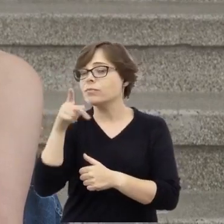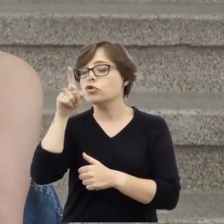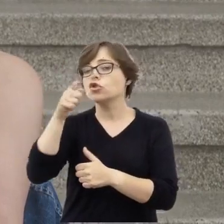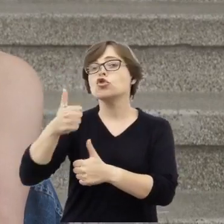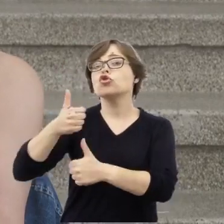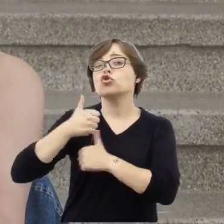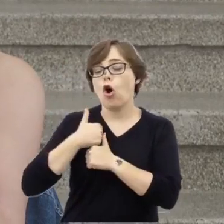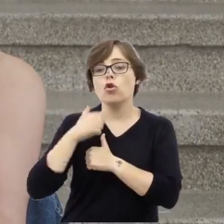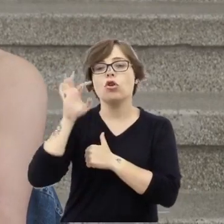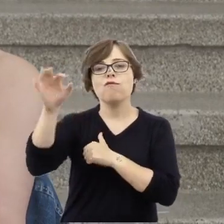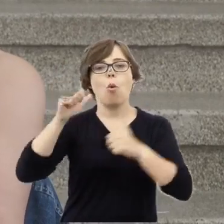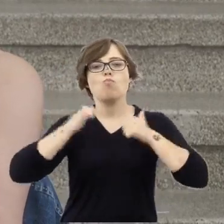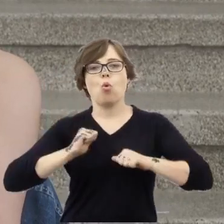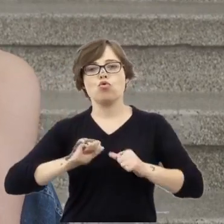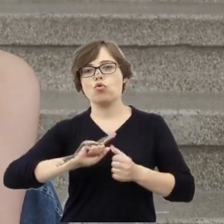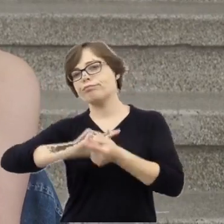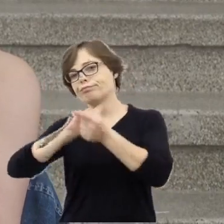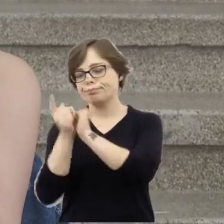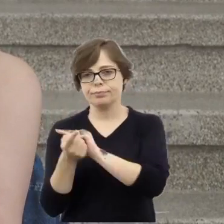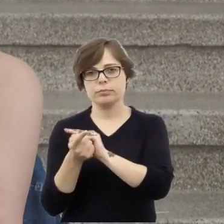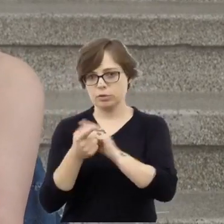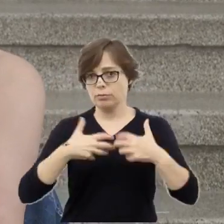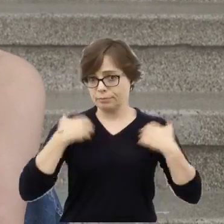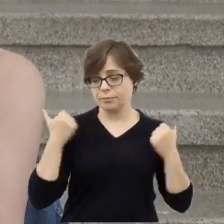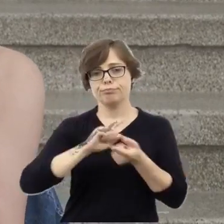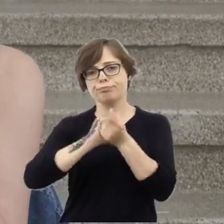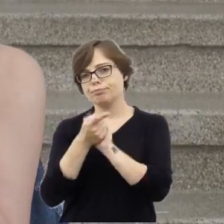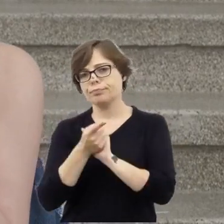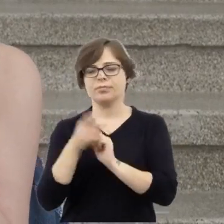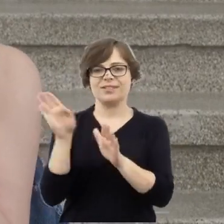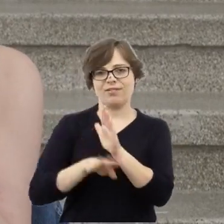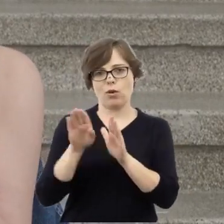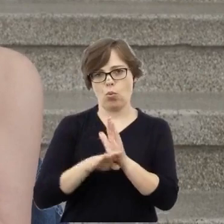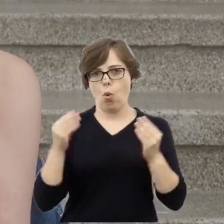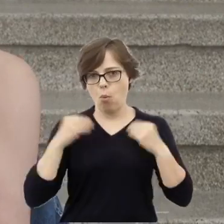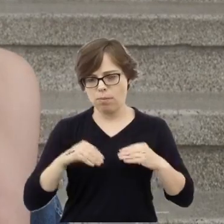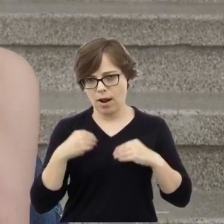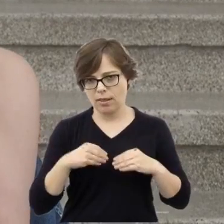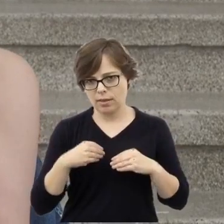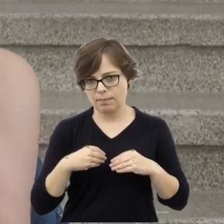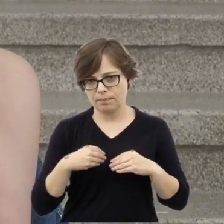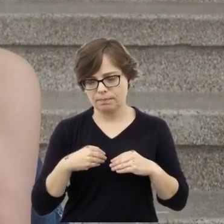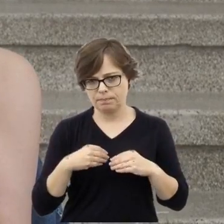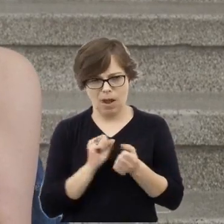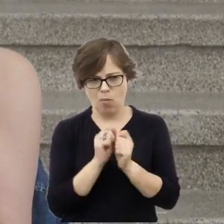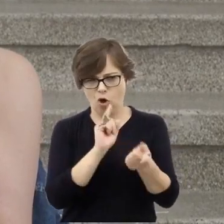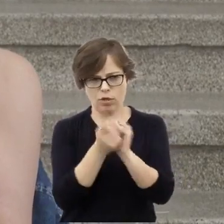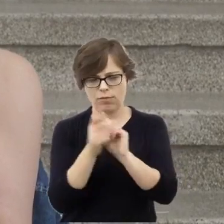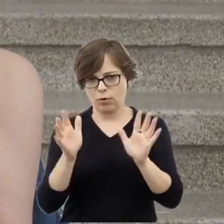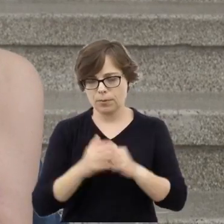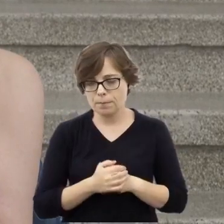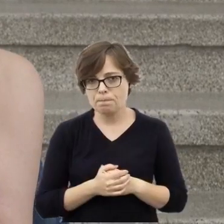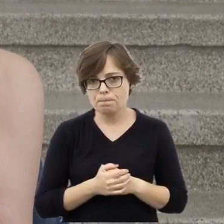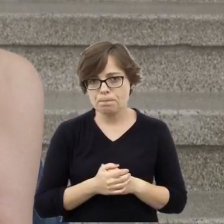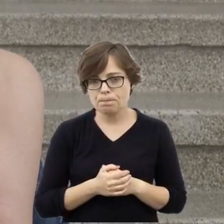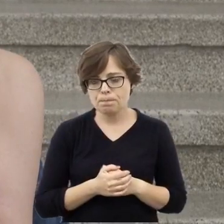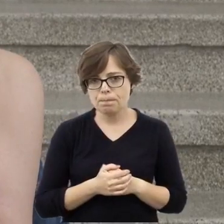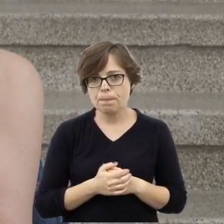zdejmowali mundury i przebierali się w cywilne ciuchy czy odwrotnie. To jest,